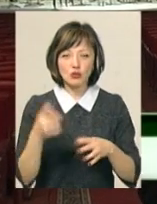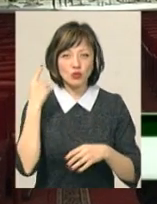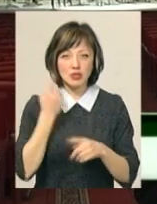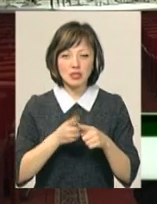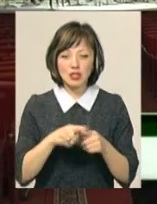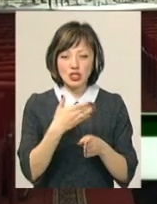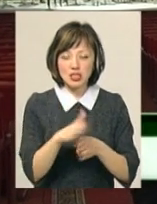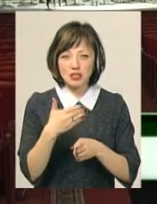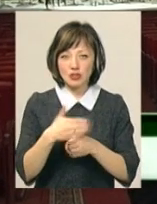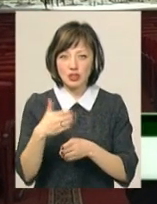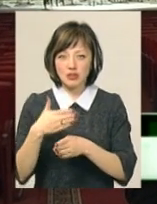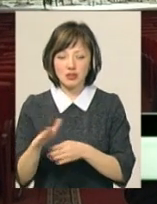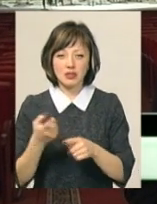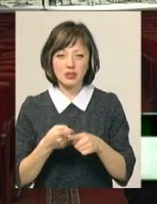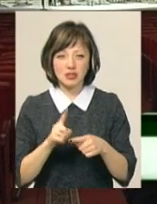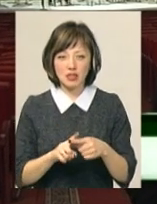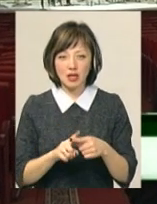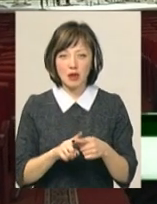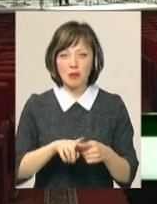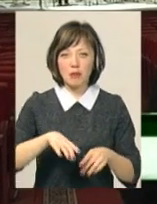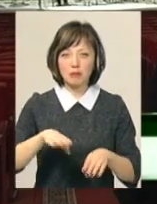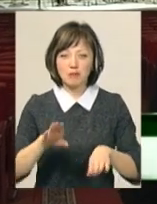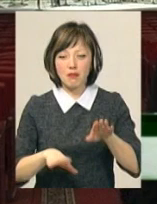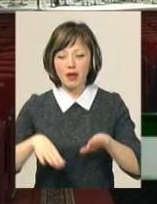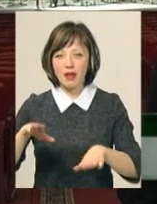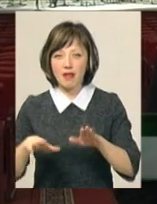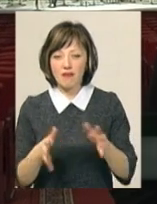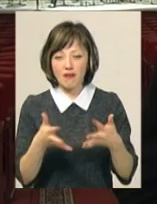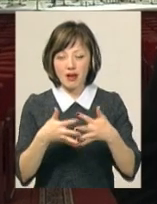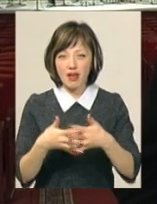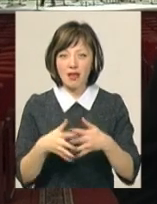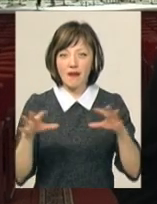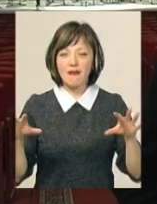частина за частиною, як веснянки, це переливання, це дійсно весни.